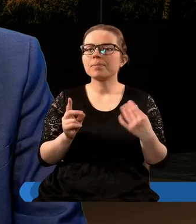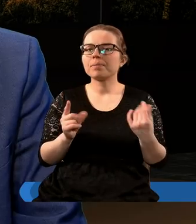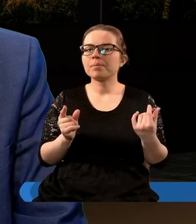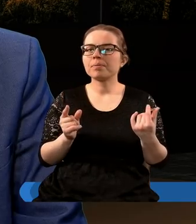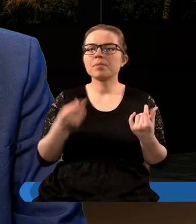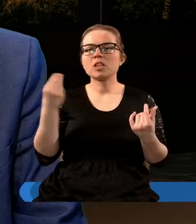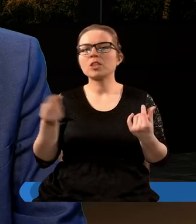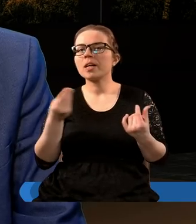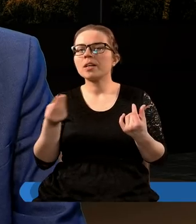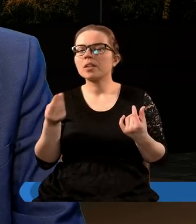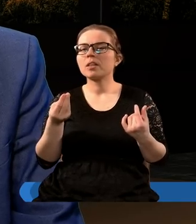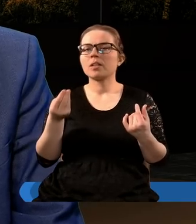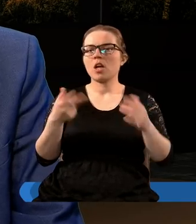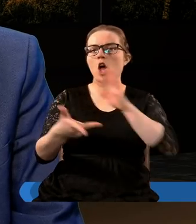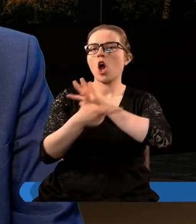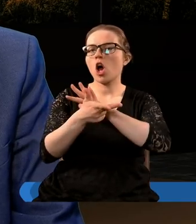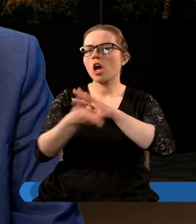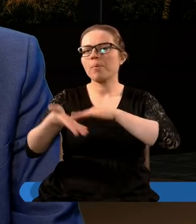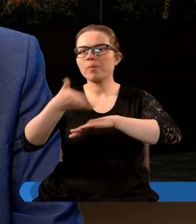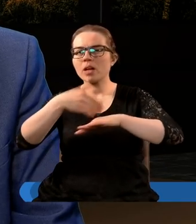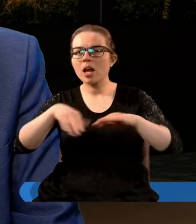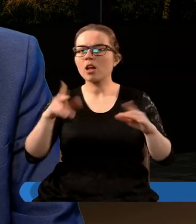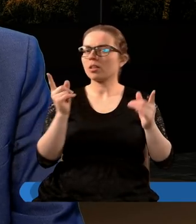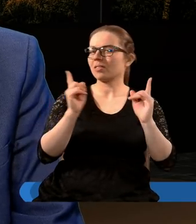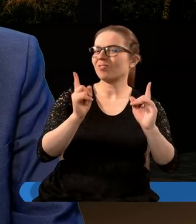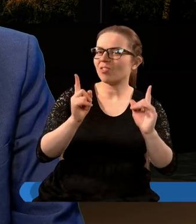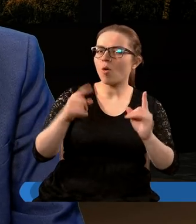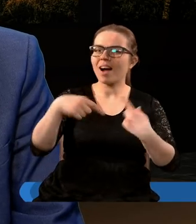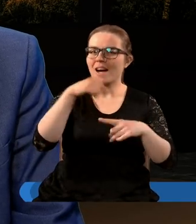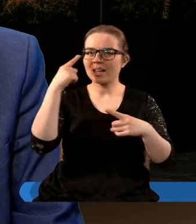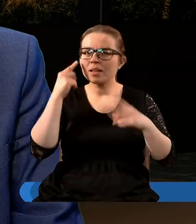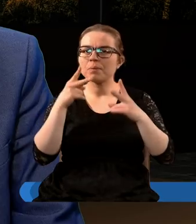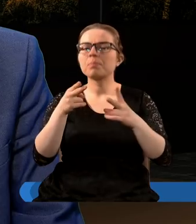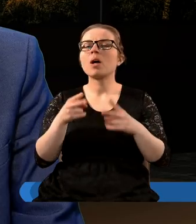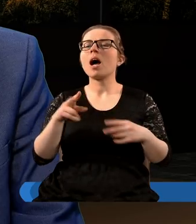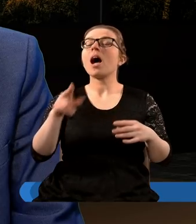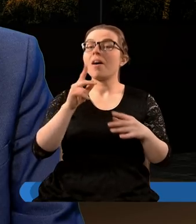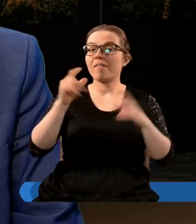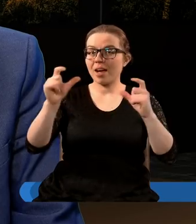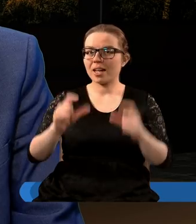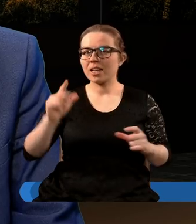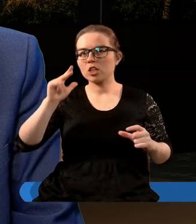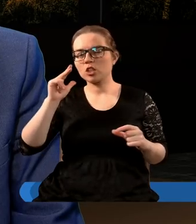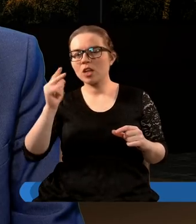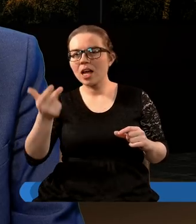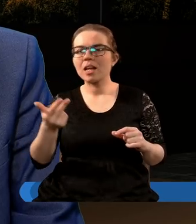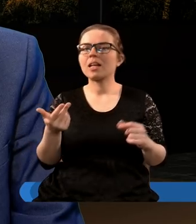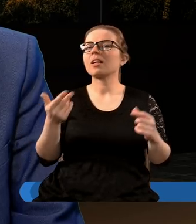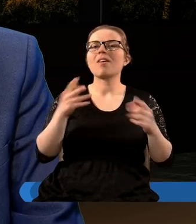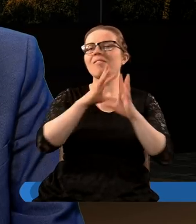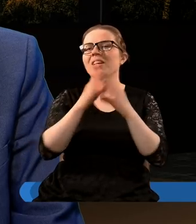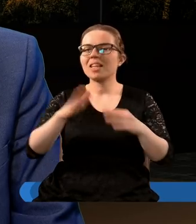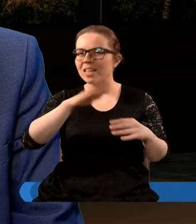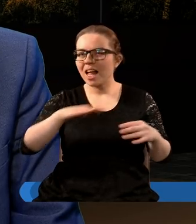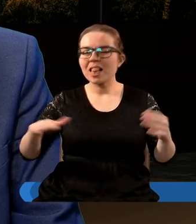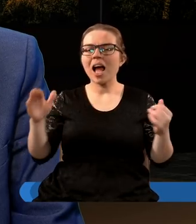ale jeszcze osiemnasty rozdział, zwróćcie uwagę, werset trzeci, gdyż wszystkie